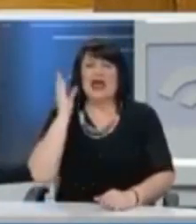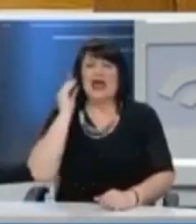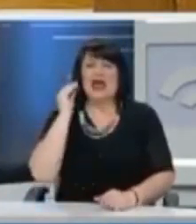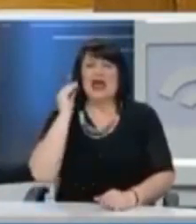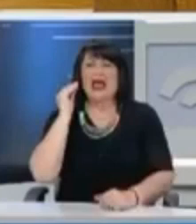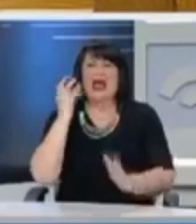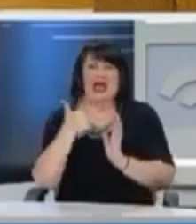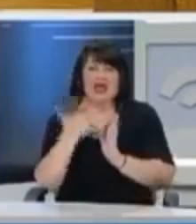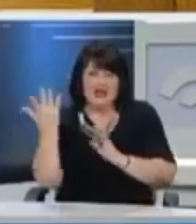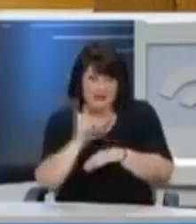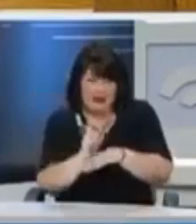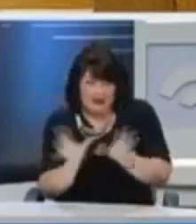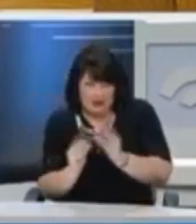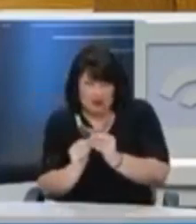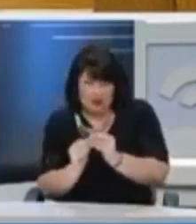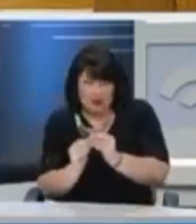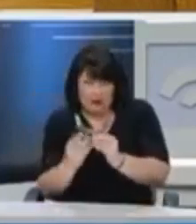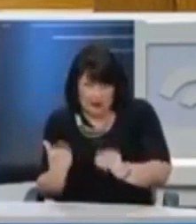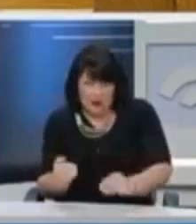Πρόεδρε ότι έχω γύρω στα 15 λεπτά σύνοδο.